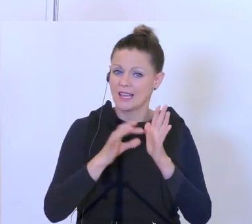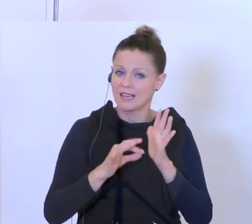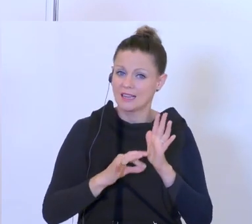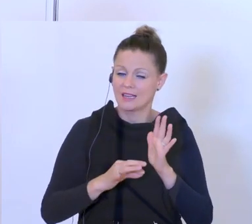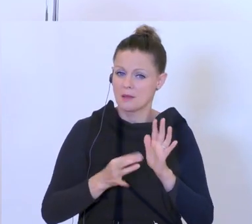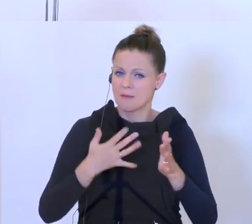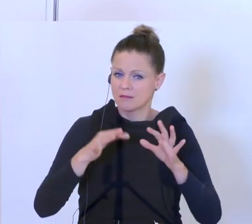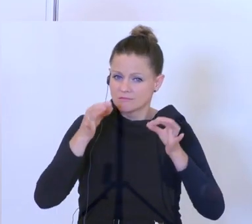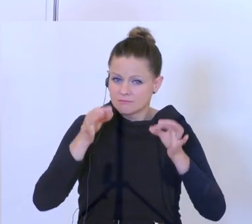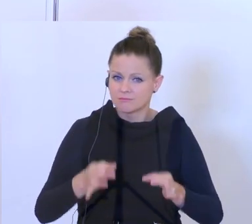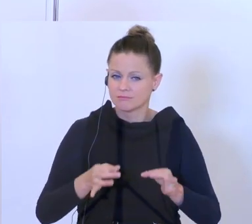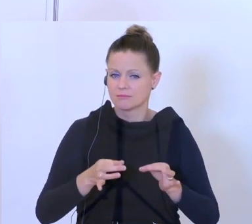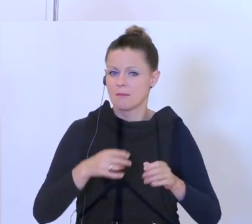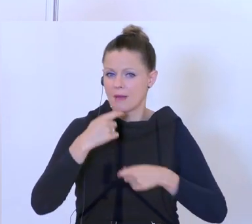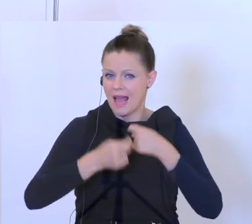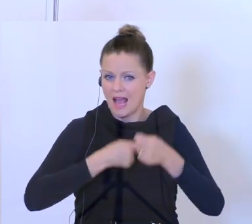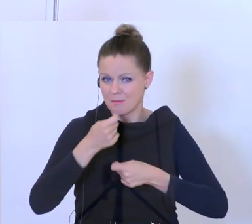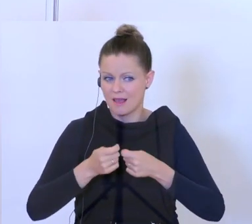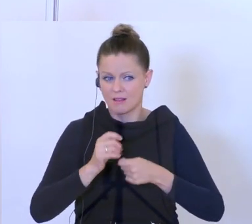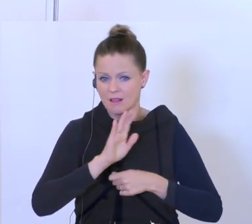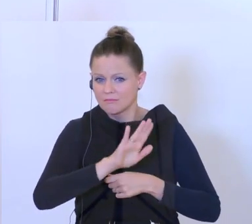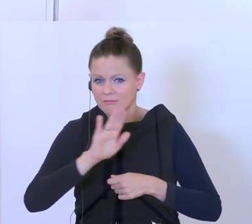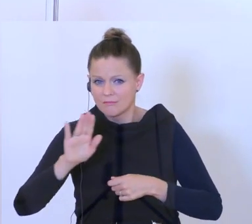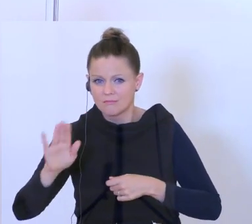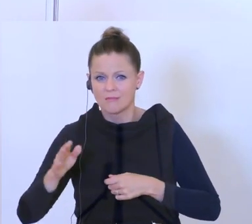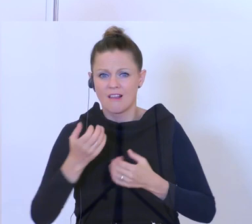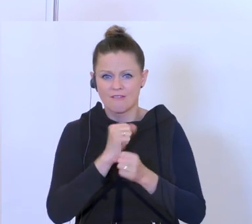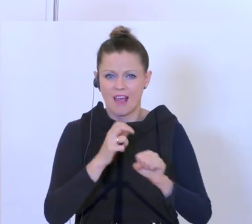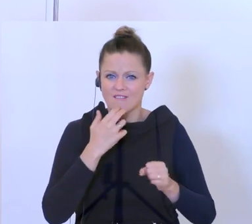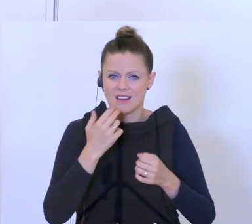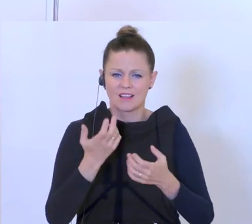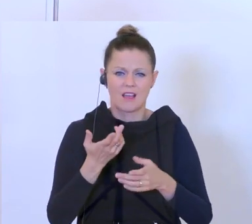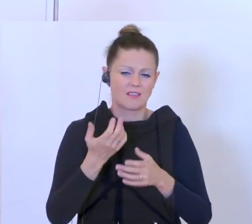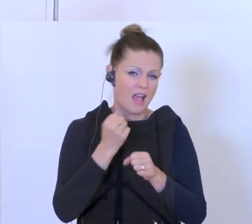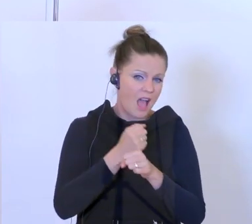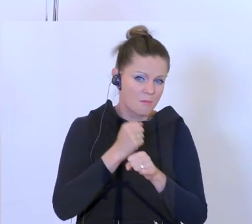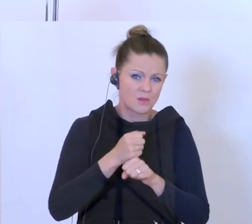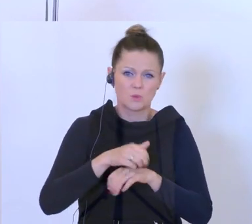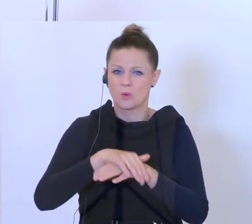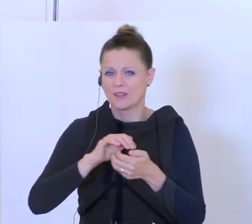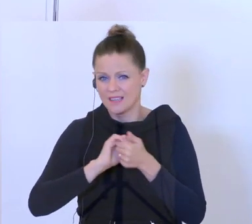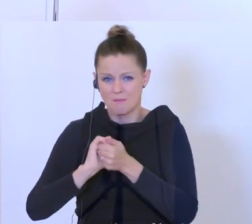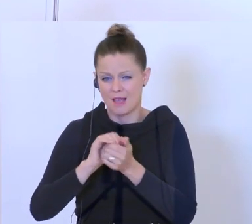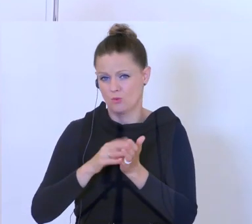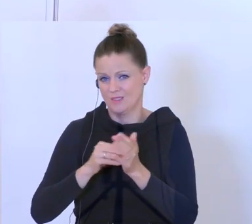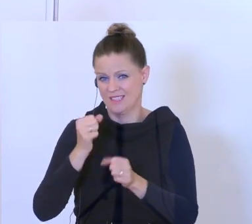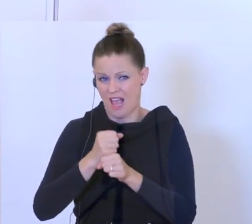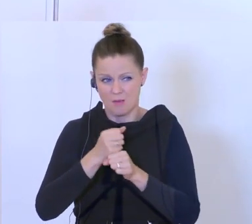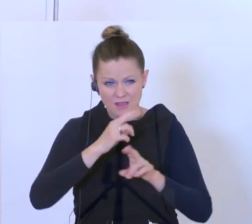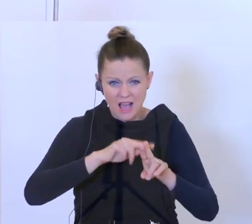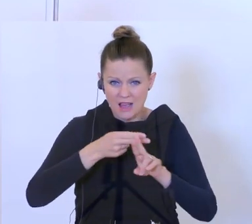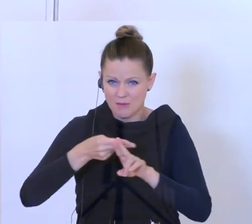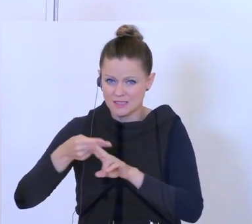die Bedürfnisse der Gemeinnützigen und der Freiwilligenarbeit. Zweitens die dahinterliegende